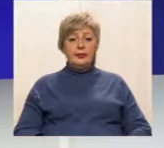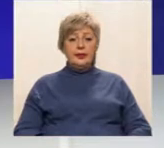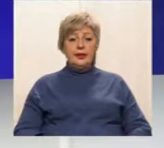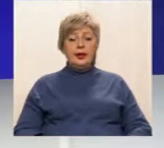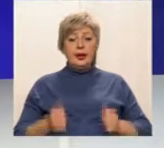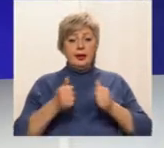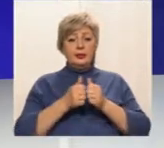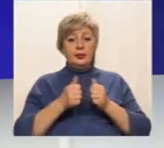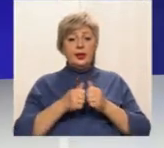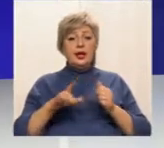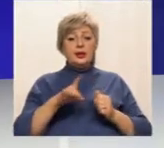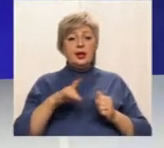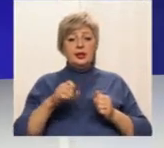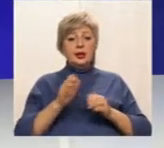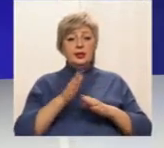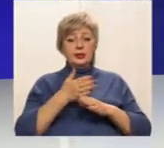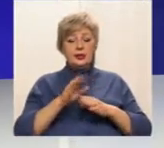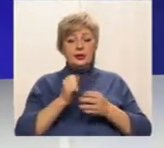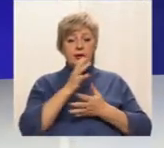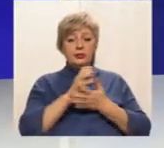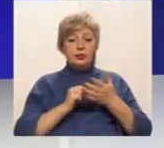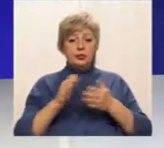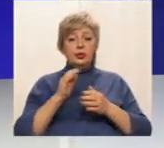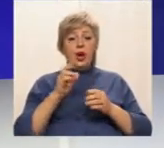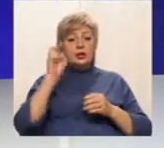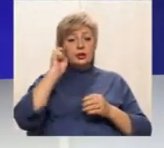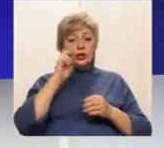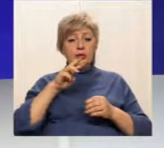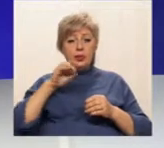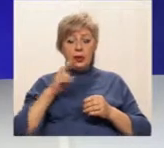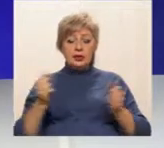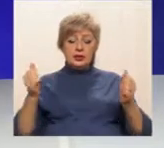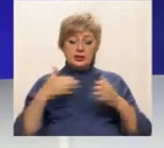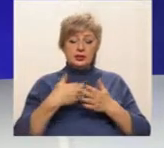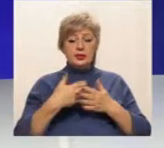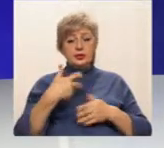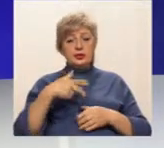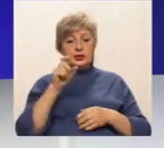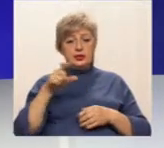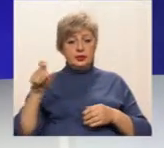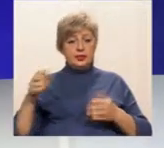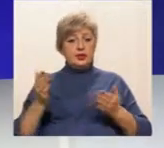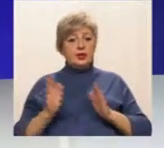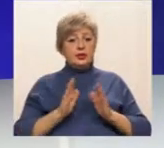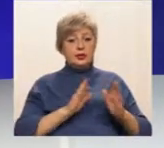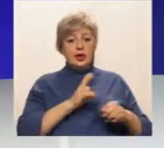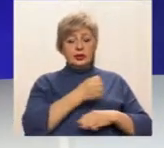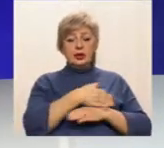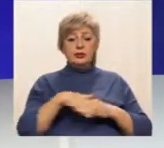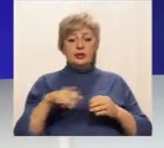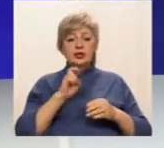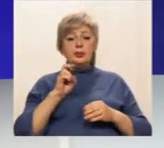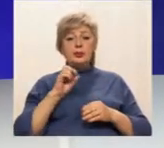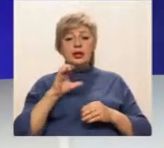Біля регіонального відділення фонду державного майна зібралось близько 30 мешканців гуртожитку на вулиці Каспійській-16,